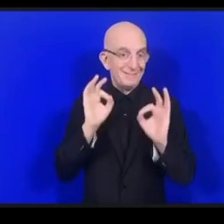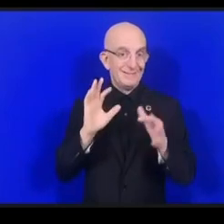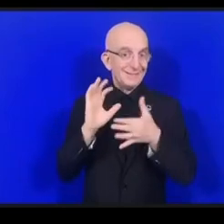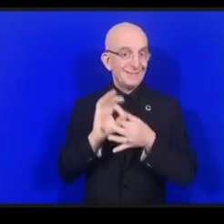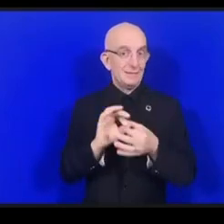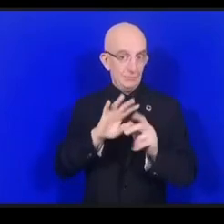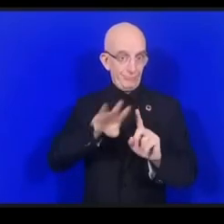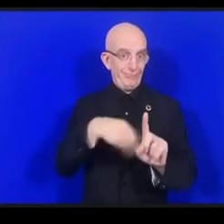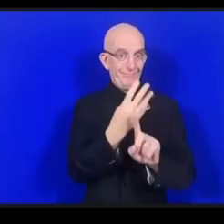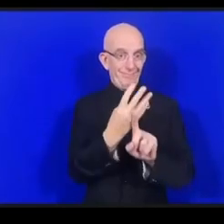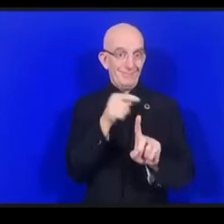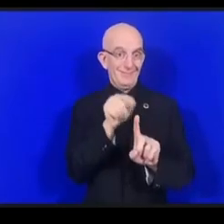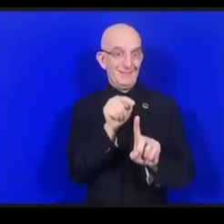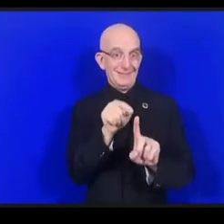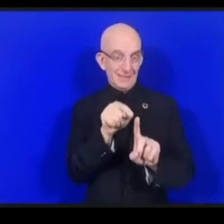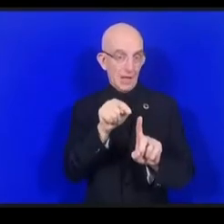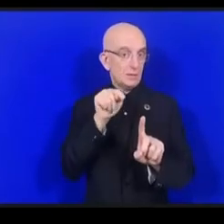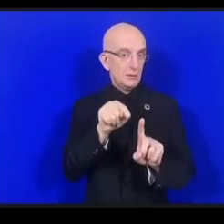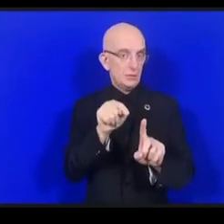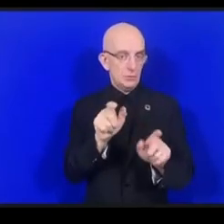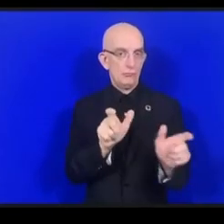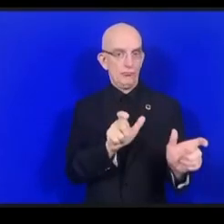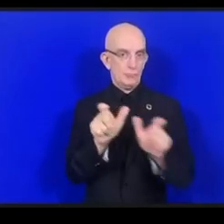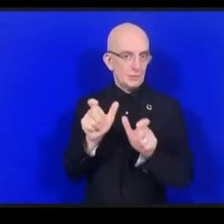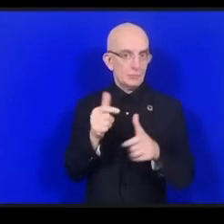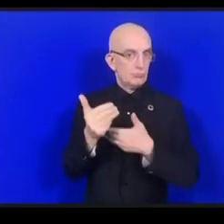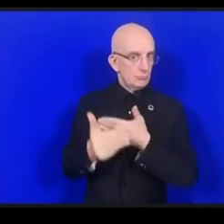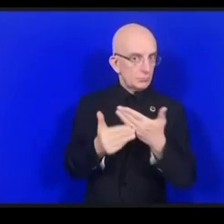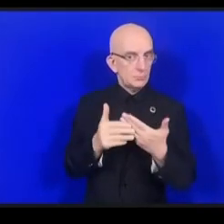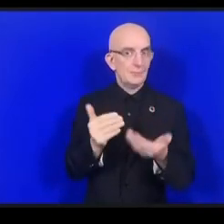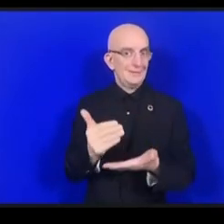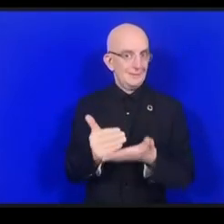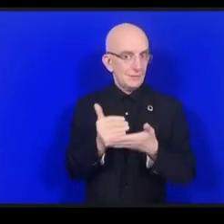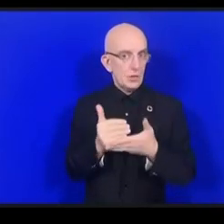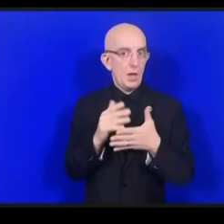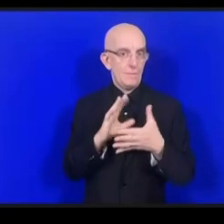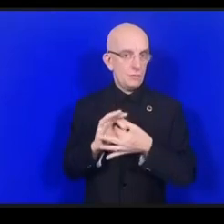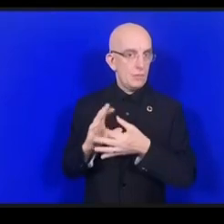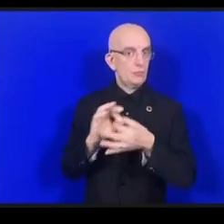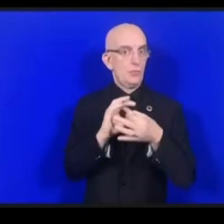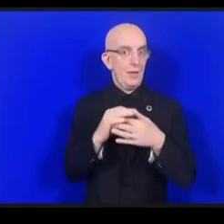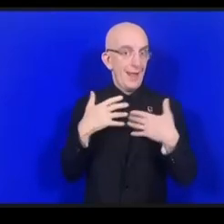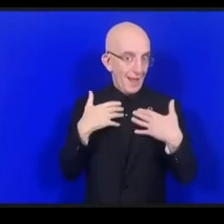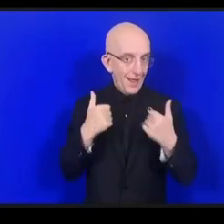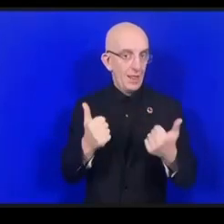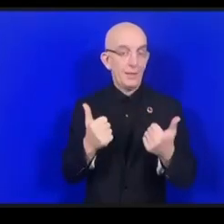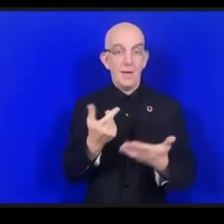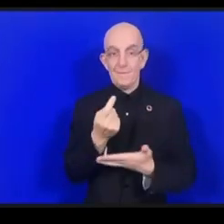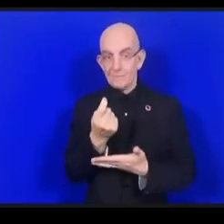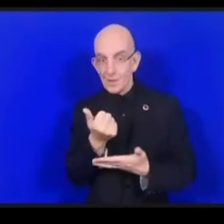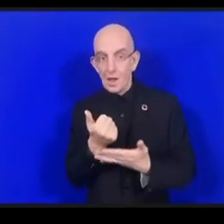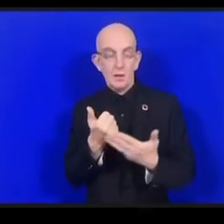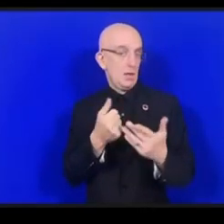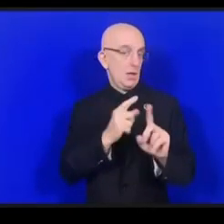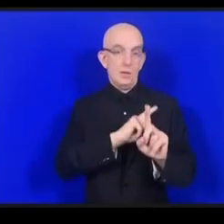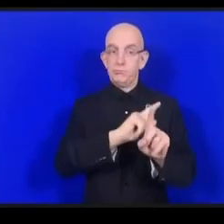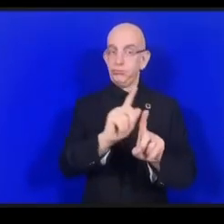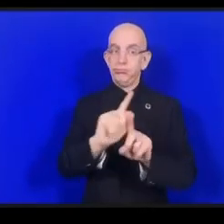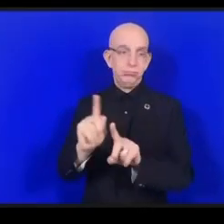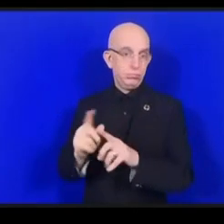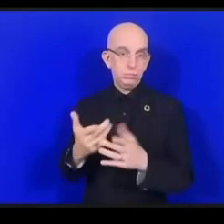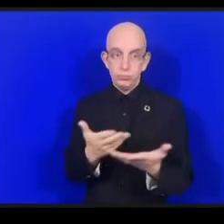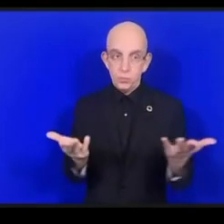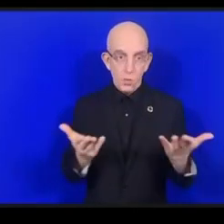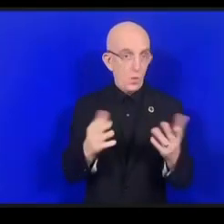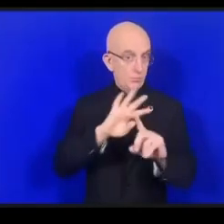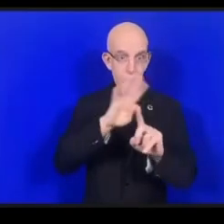تحتية آمنة سليمة ومتينة وقابلة للمقاومة وذلك من أجل أن